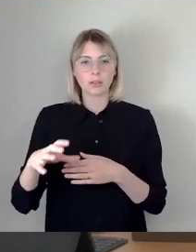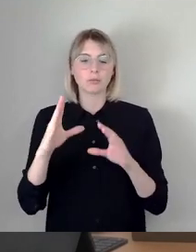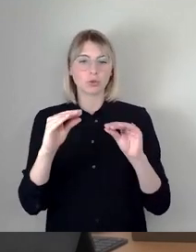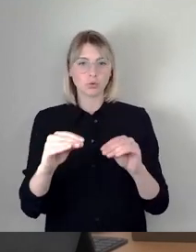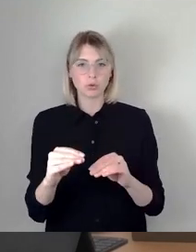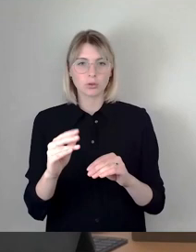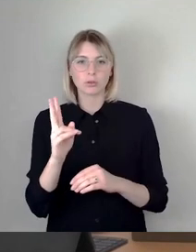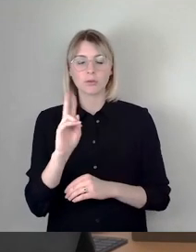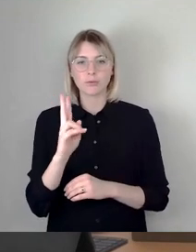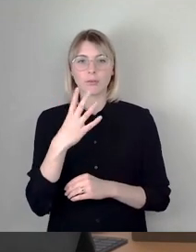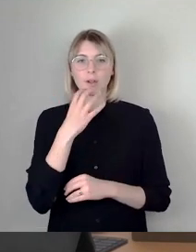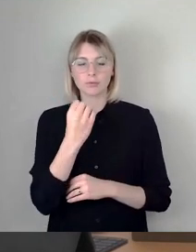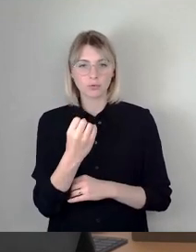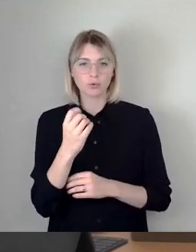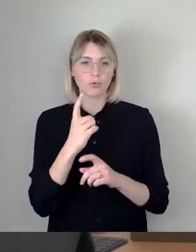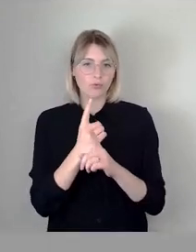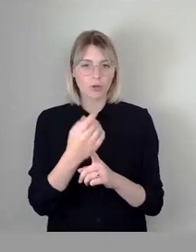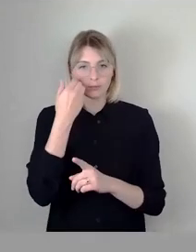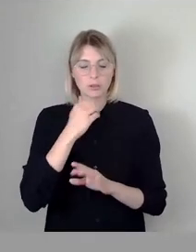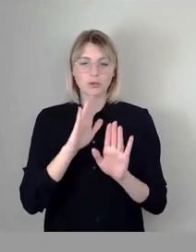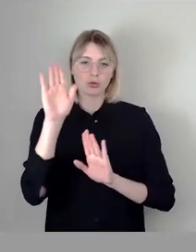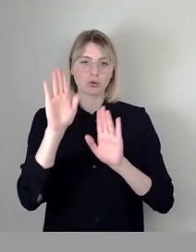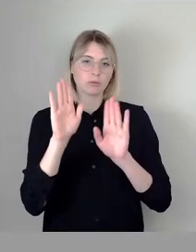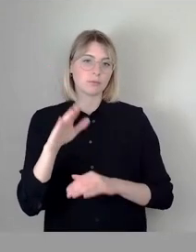federführenden Ausschussbericht folgen möchte, den bitte ich jetzt um das Stimmzeichen.